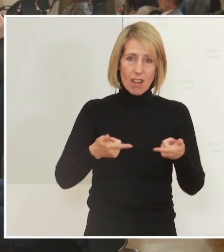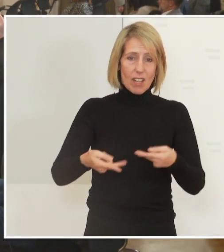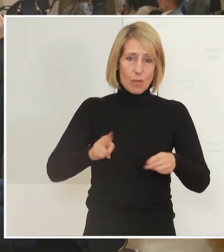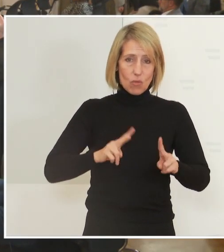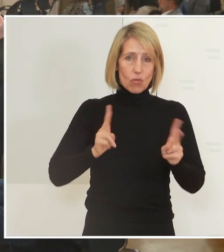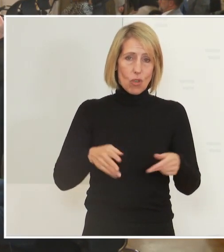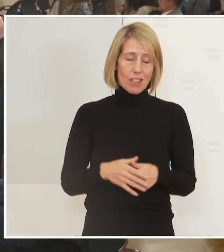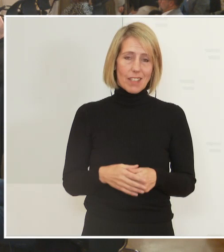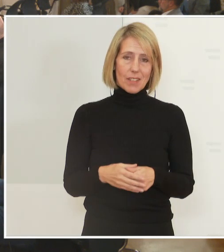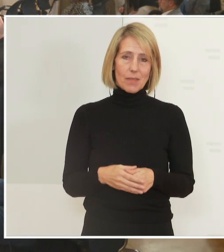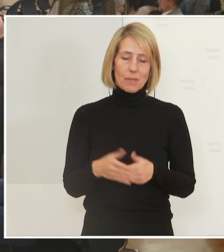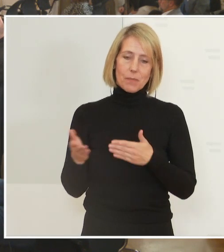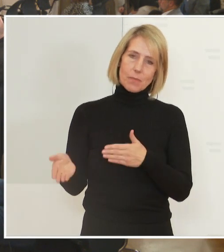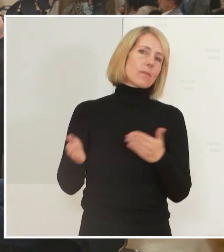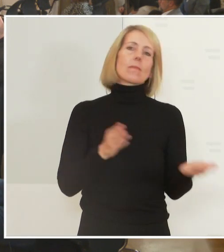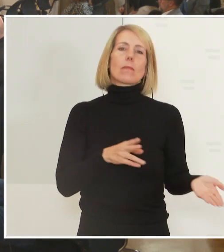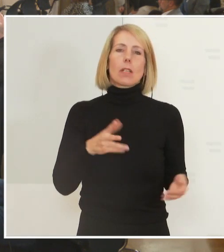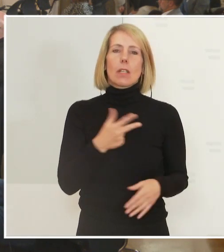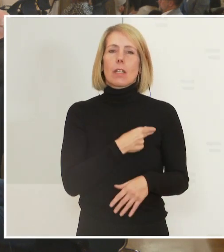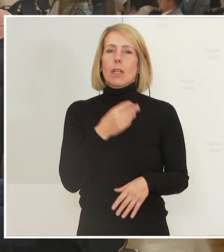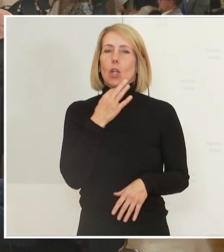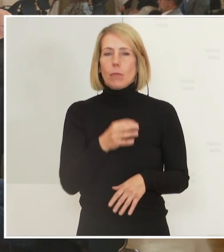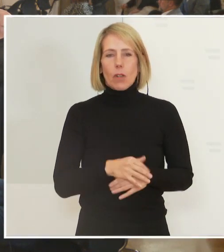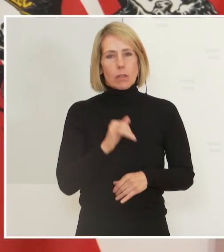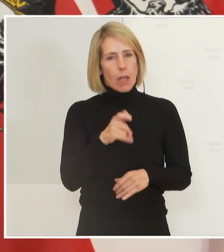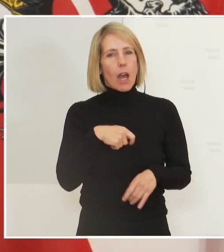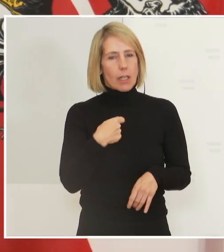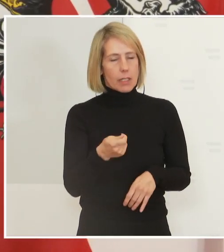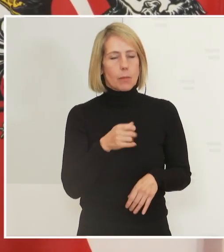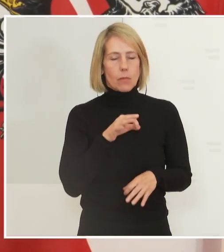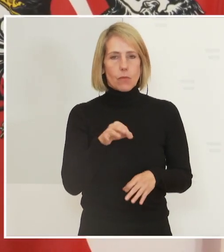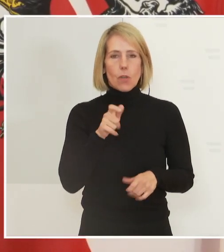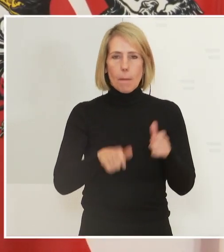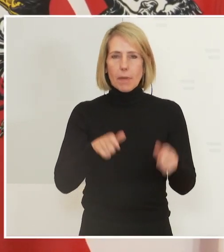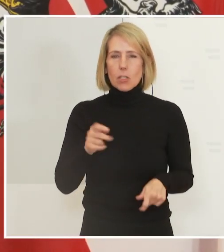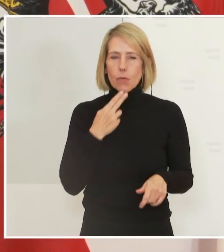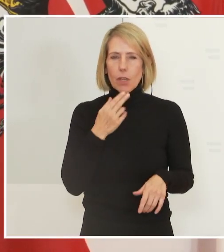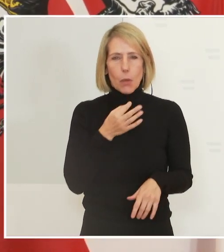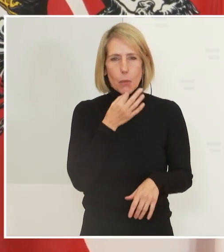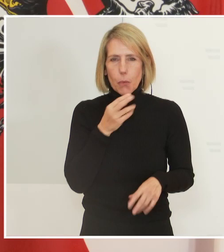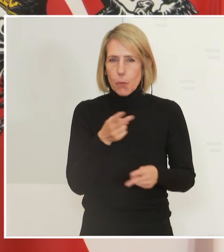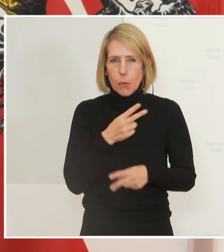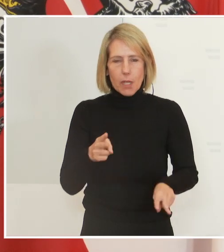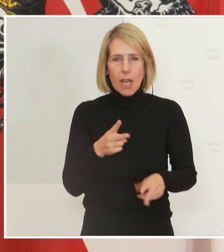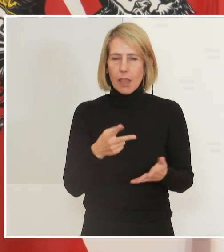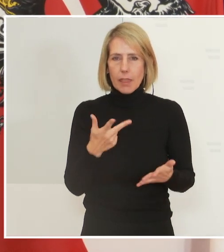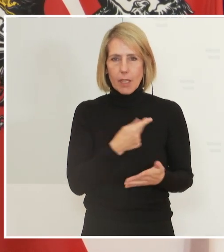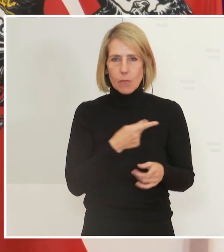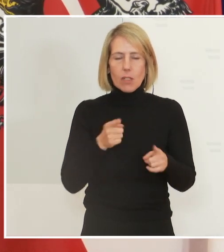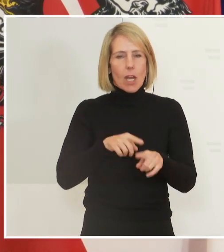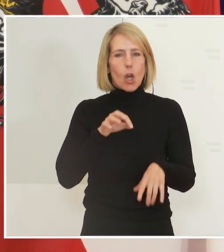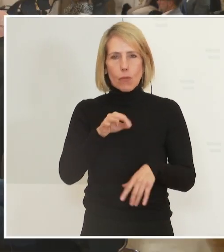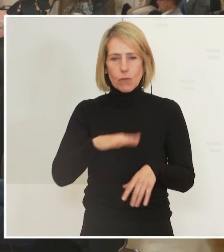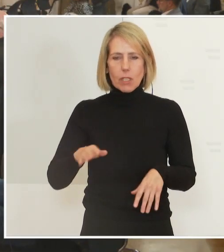Zur Impffrage darf ich noch antworten. Es wird natürlich Ausnahmen geben für Menschen, die sich nicht impfen lassen können, selbstverständlich, und auch für Kinder unter 12 Jahren jedenfalls.